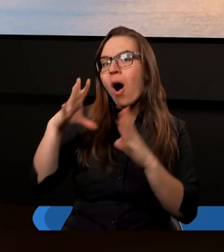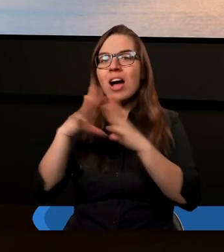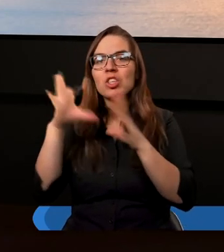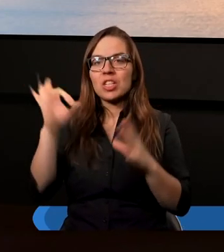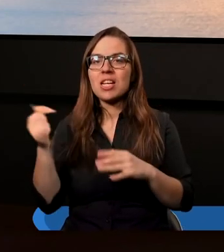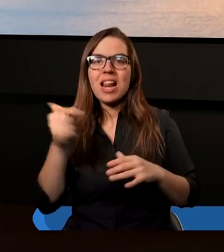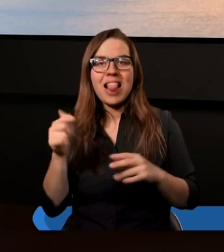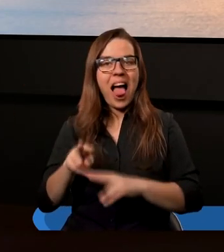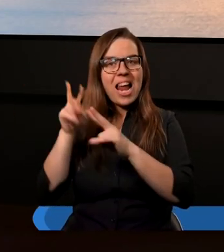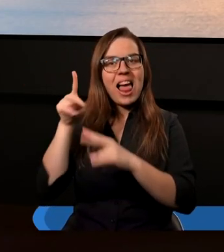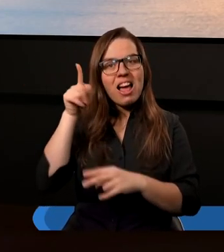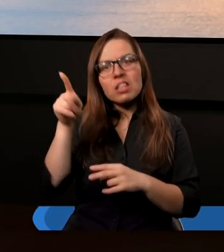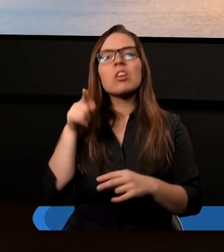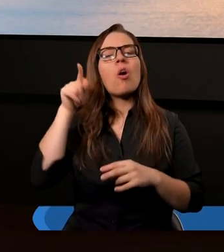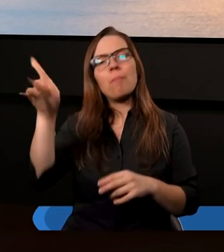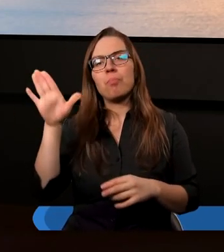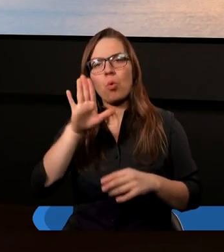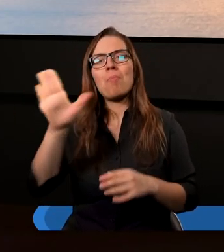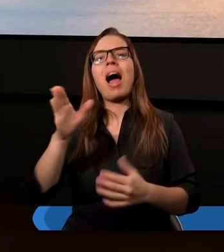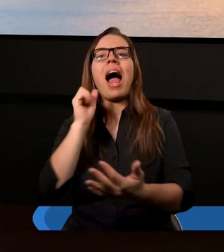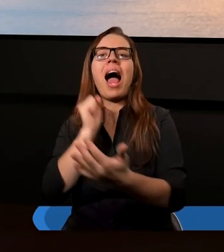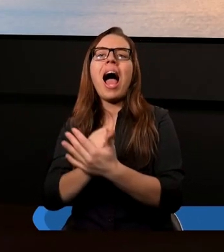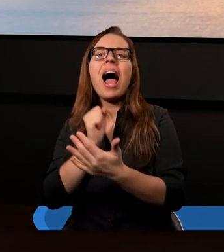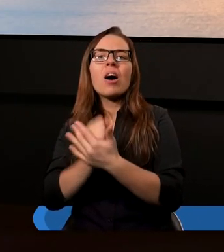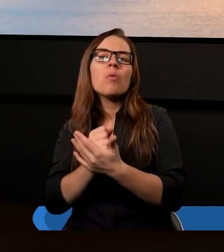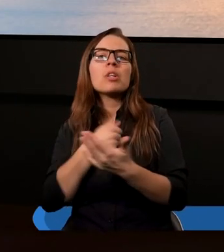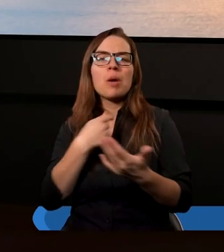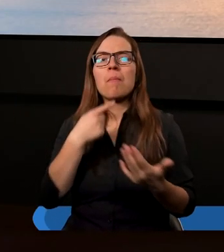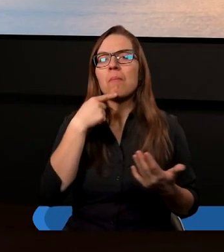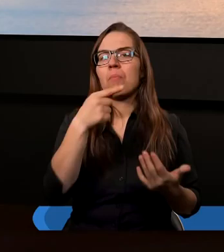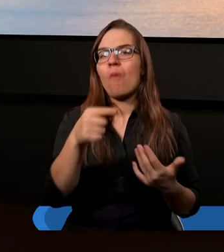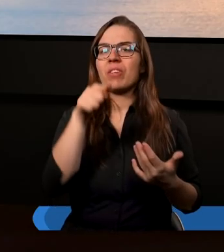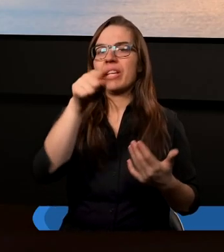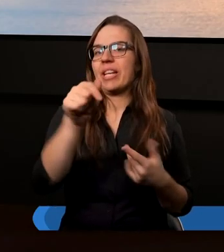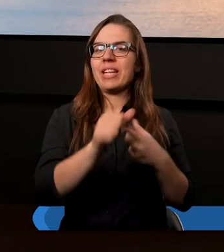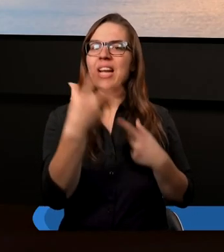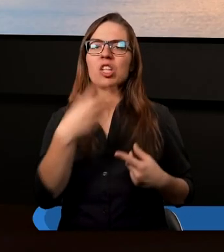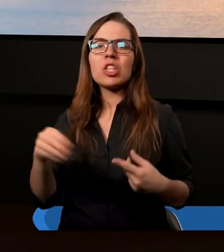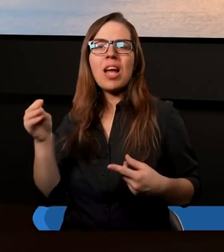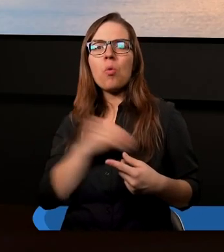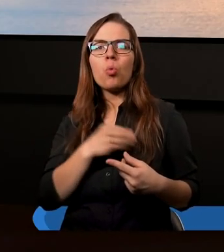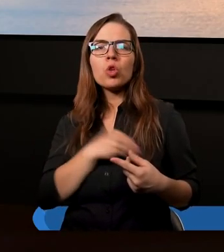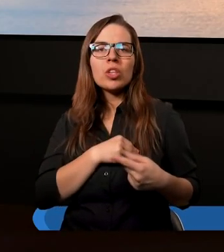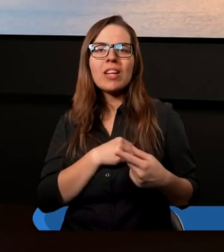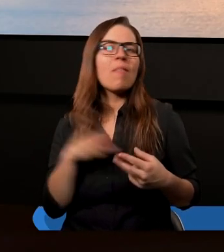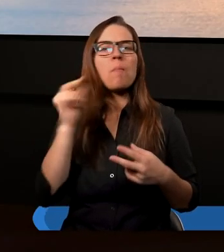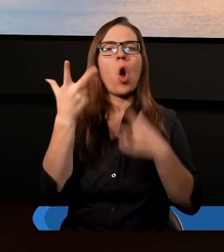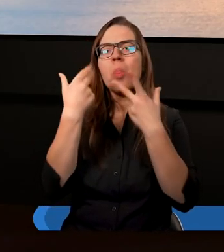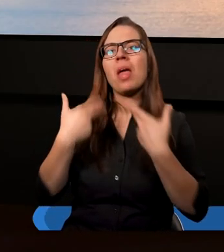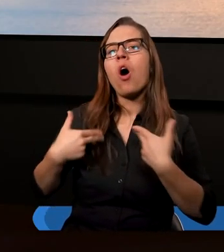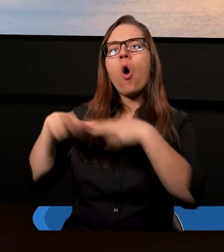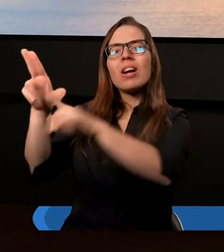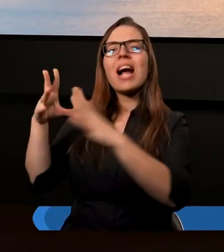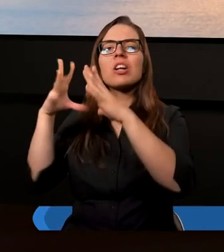ku temu argument, aby powiedzieć, że jest nieuczciwe wtedy, kiedy te dziesięciny nie oddaje się.